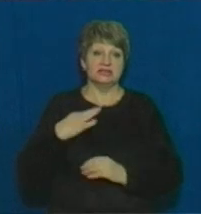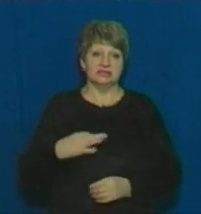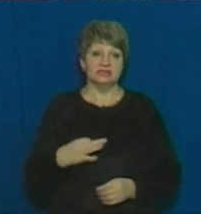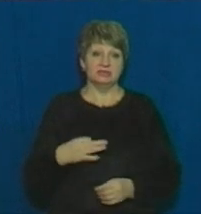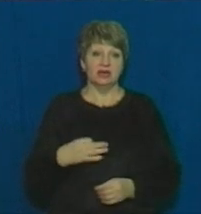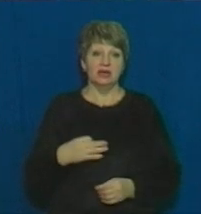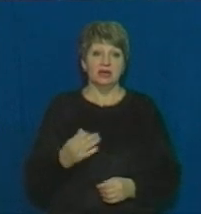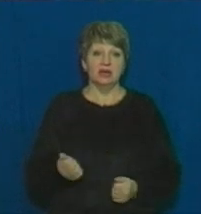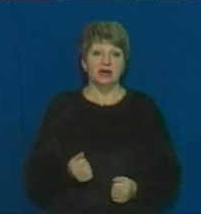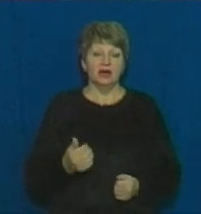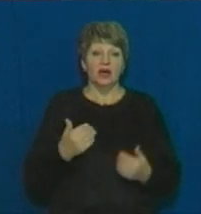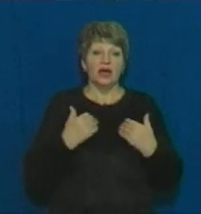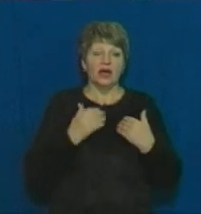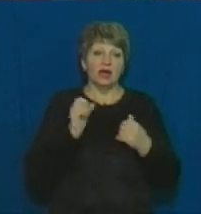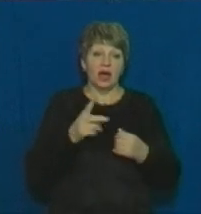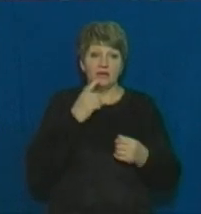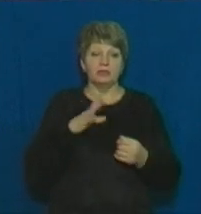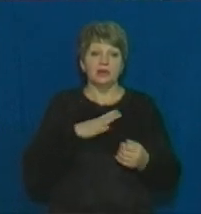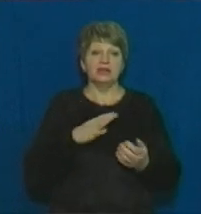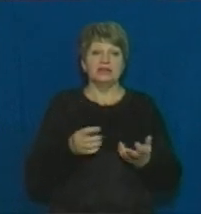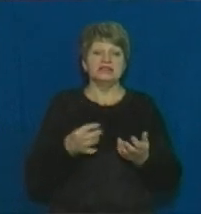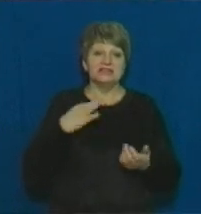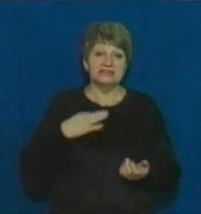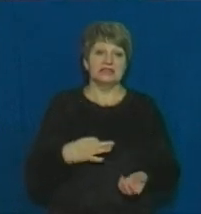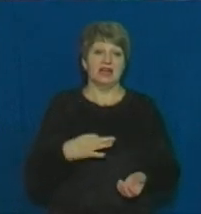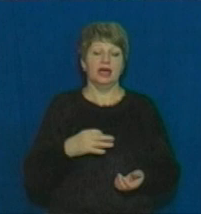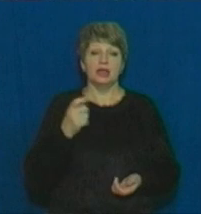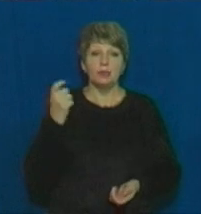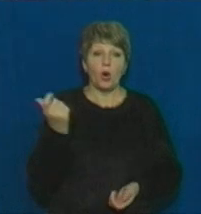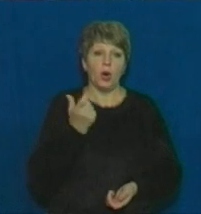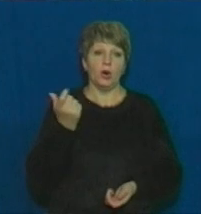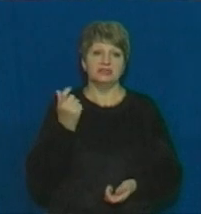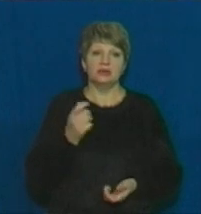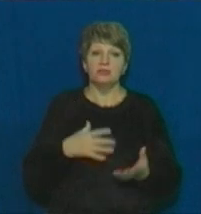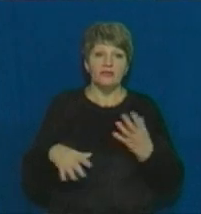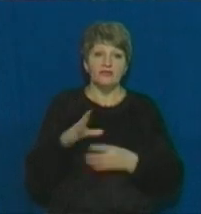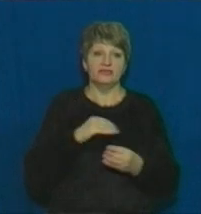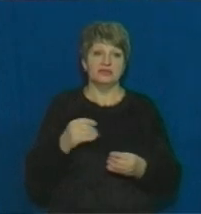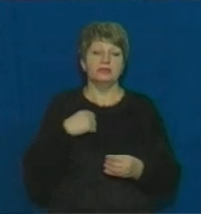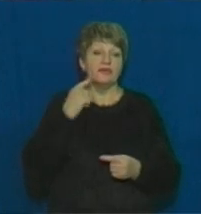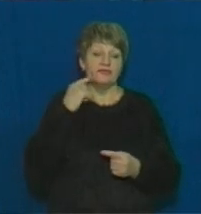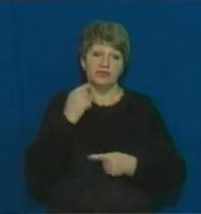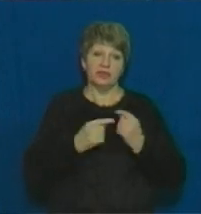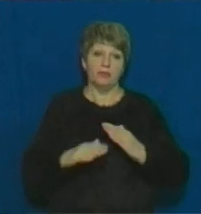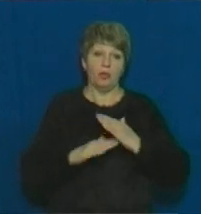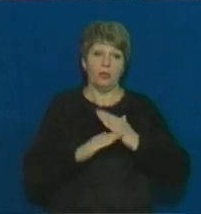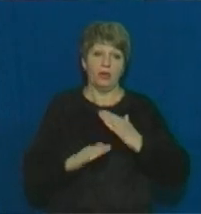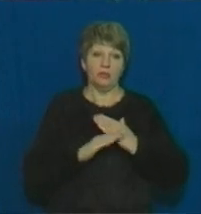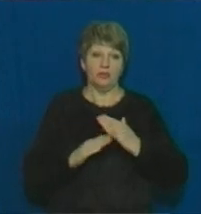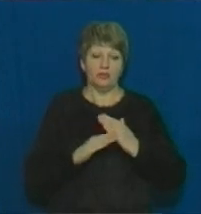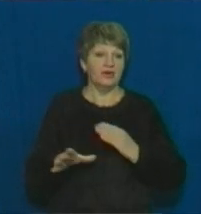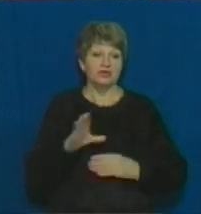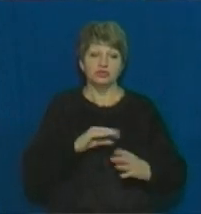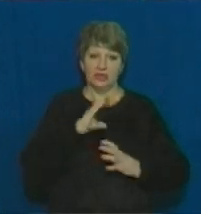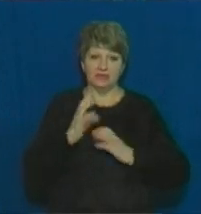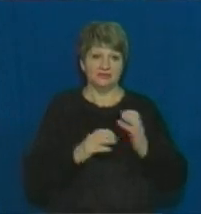мені, я кажу, і сином, і хазяїном, всім, бо він мені допомагав всім на світі.